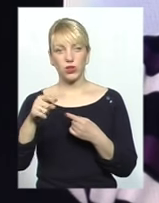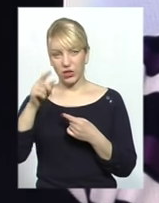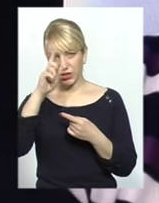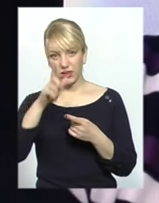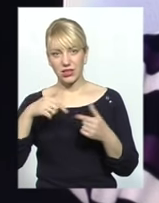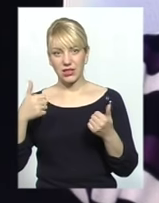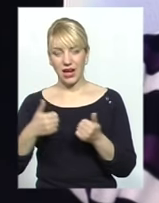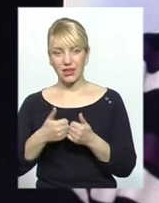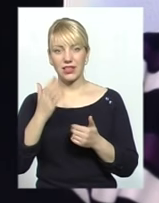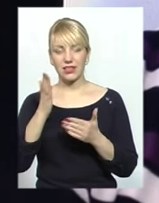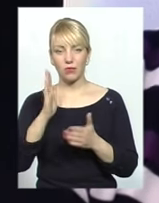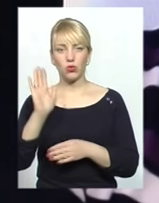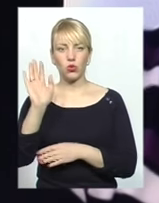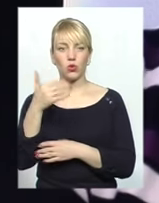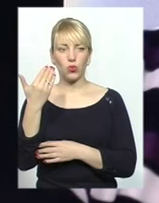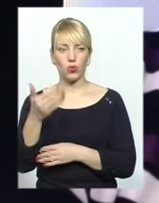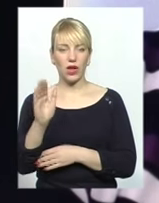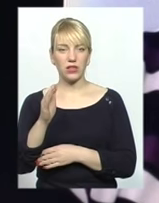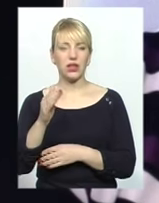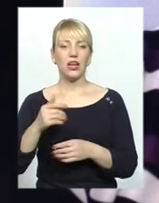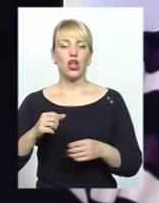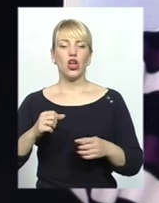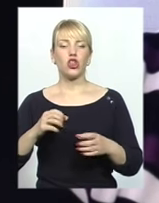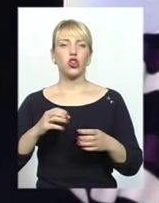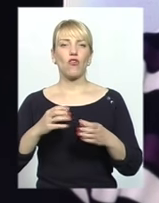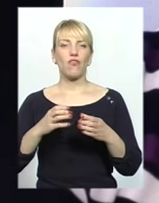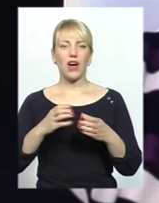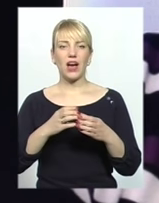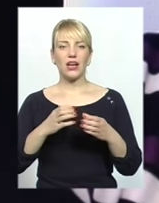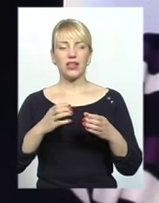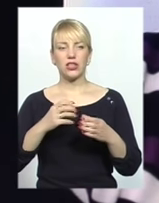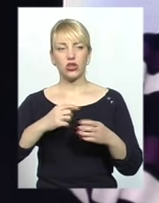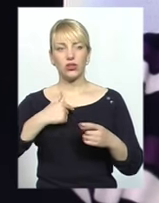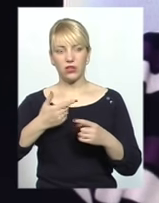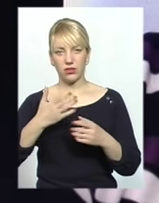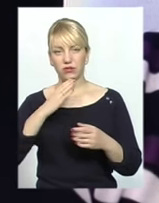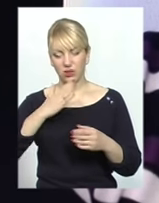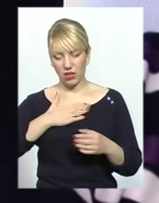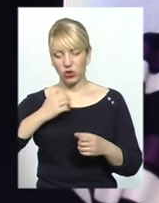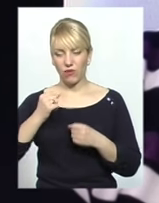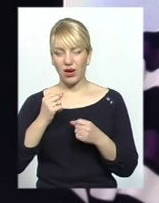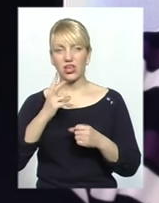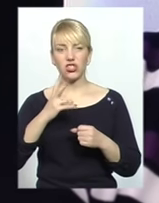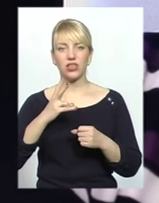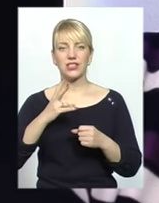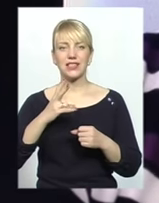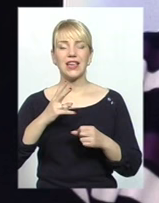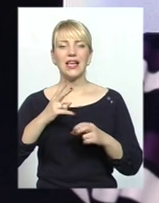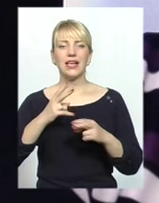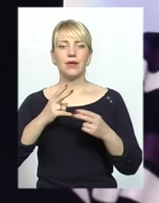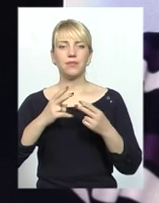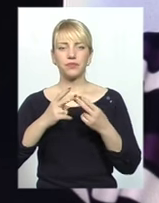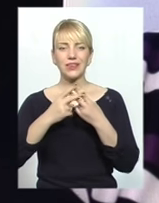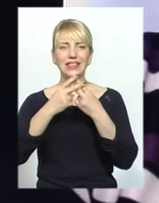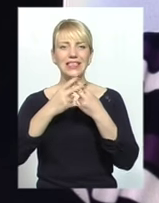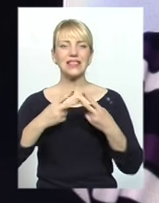буде гуляти товариш з нашою шестиконечкою зв'язкою, для нього ця прогулка окончиться більш-менее